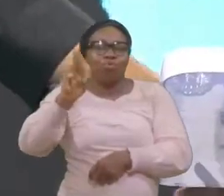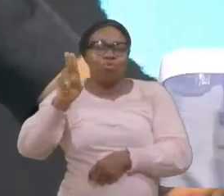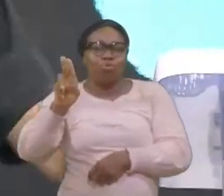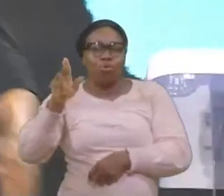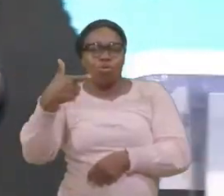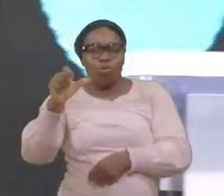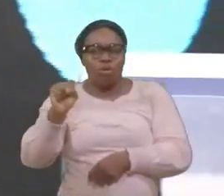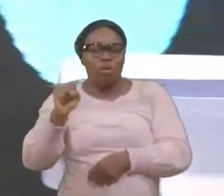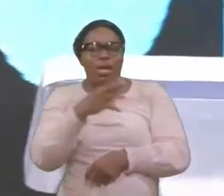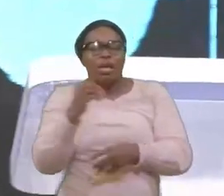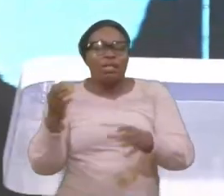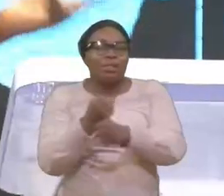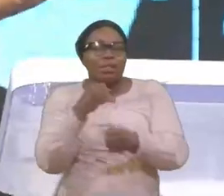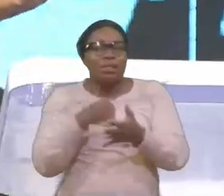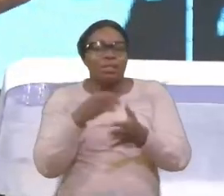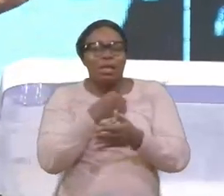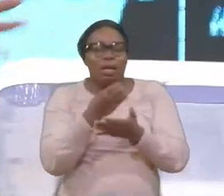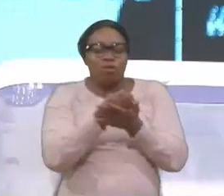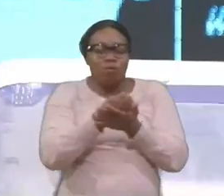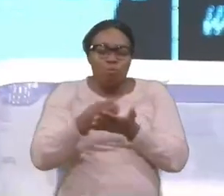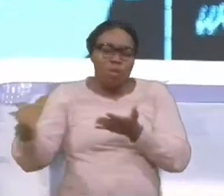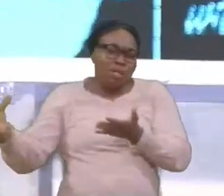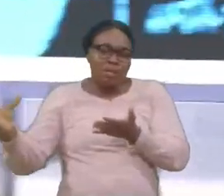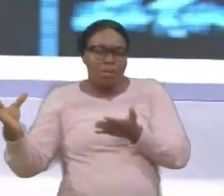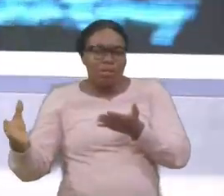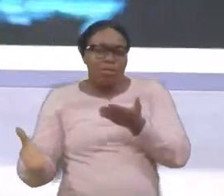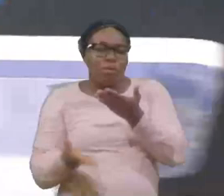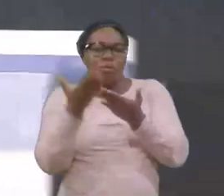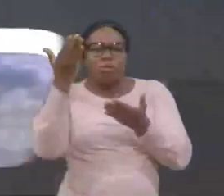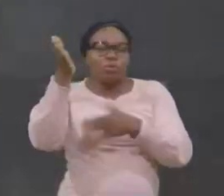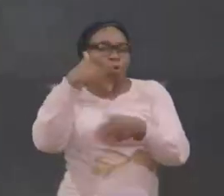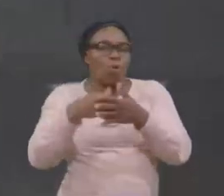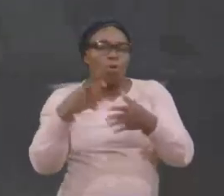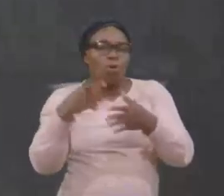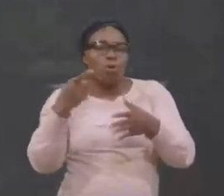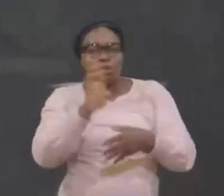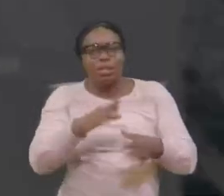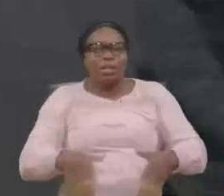drogues et prennent cette drogue et détruisent leur vie